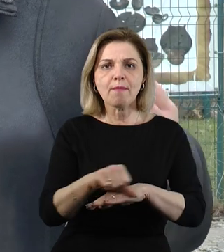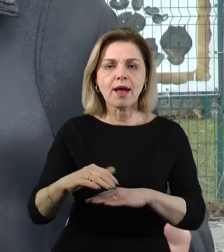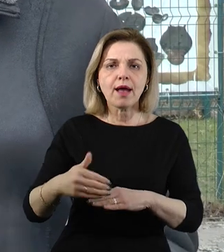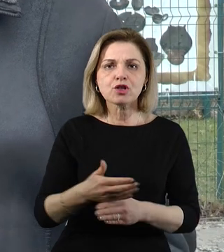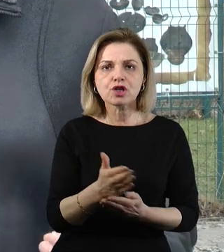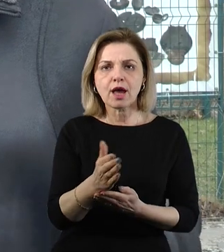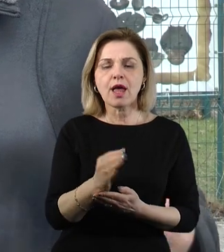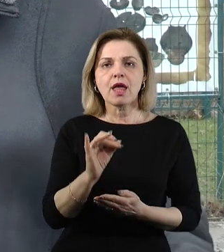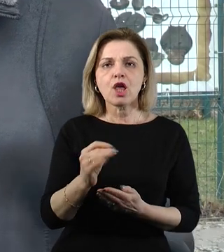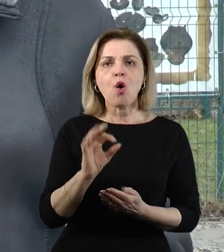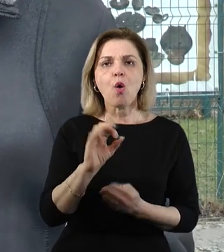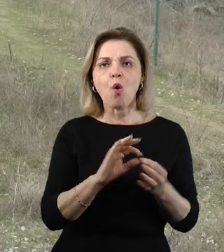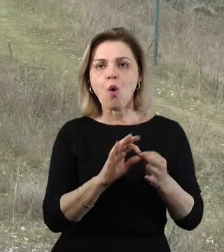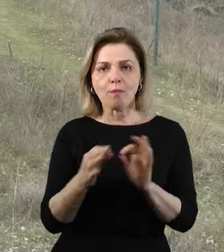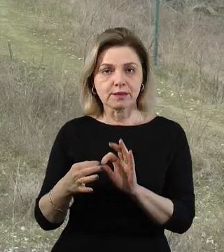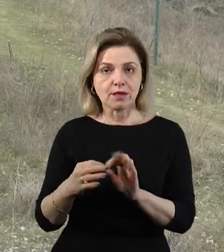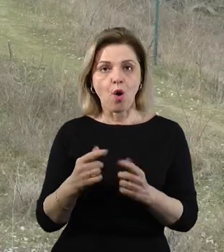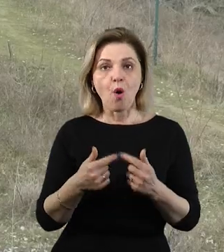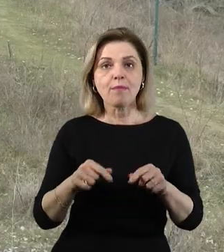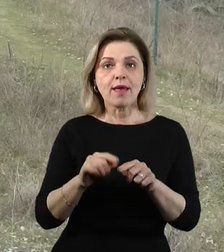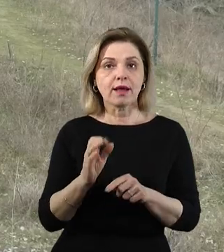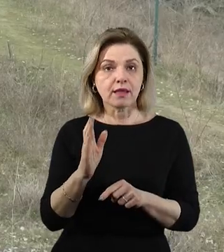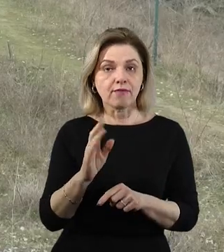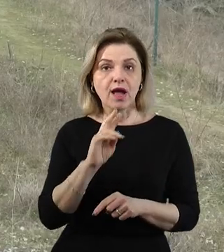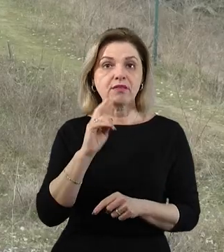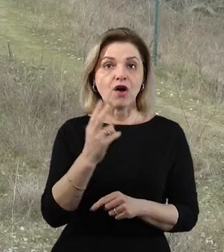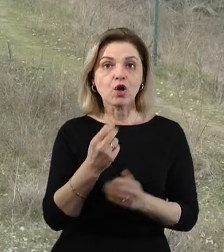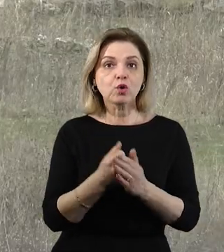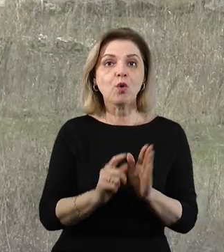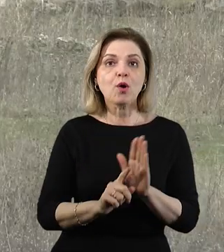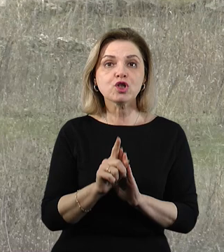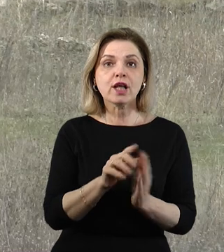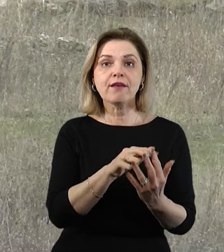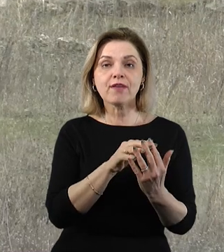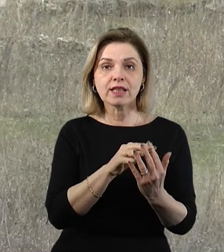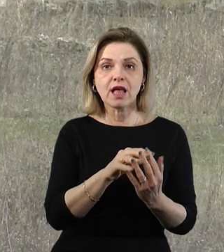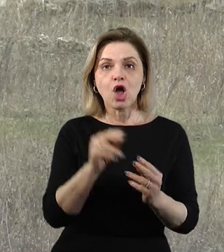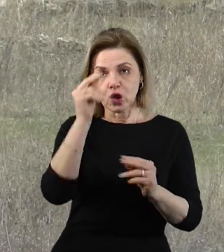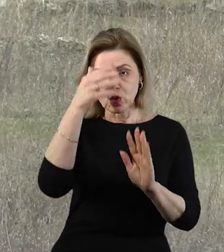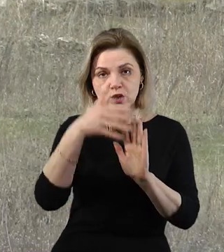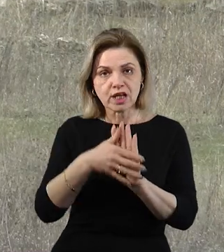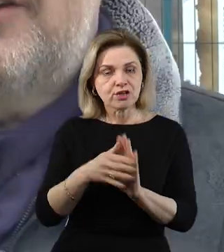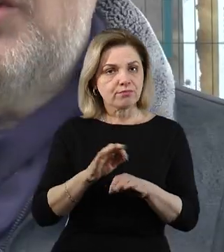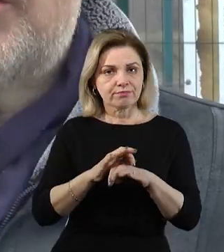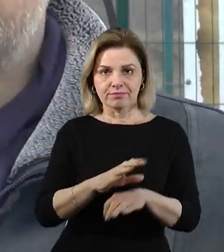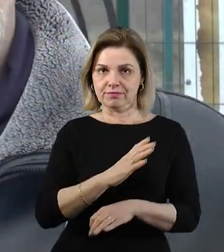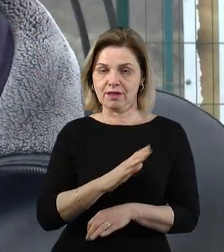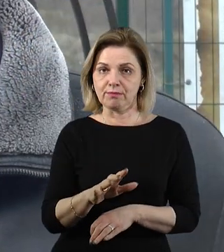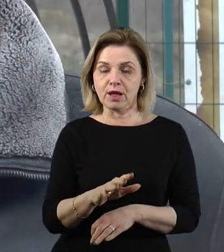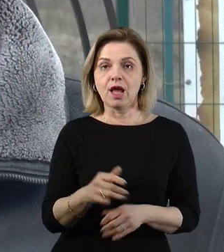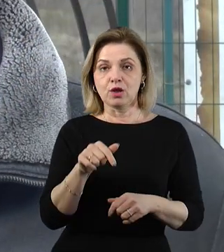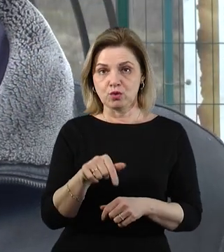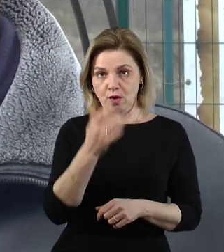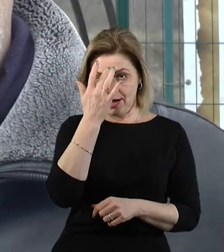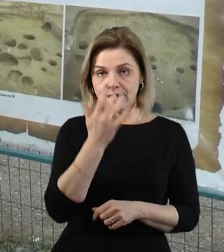описом об'єктів. Два роки з початку повномасштабної війни дослідження пам'ятки не проводилися, каже Кирило Горбенко.